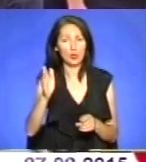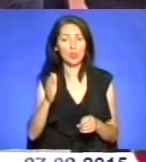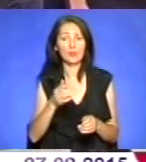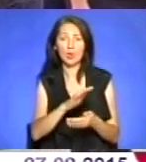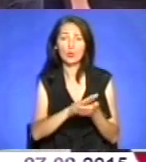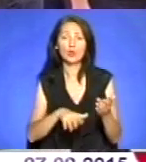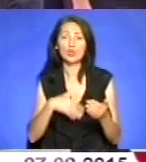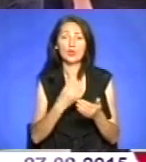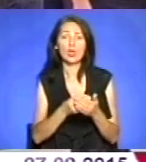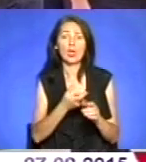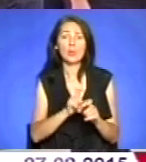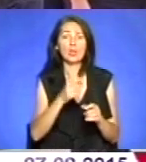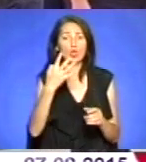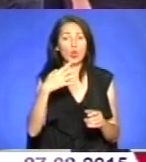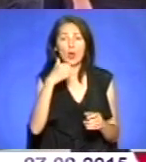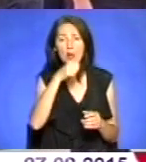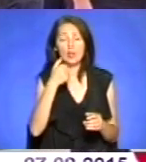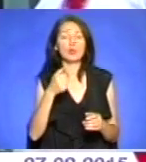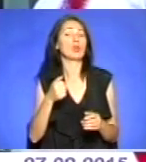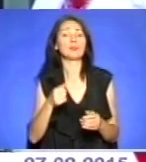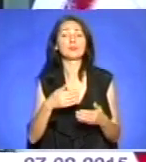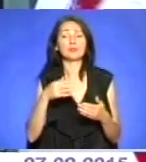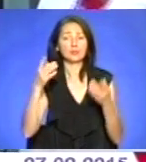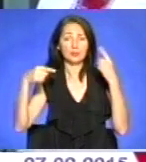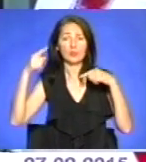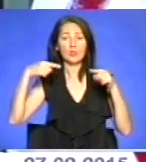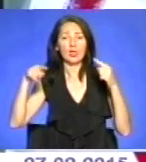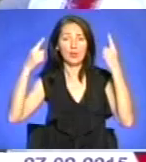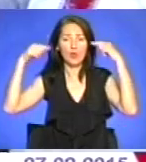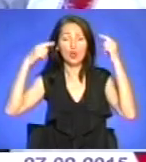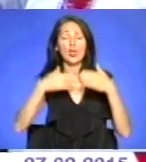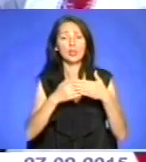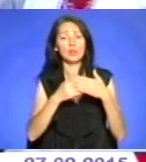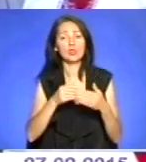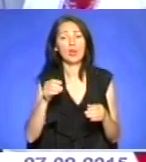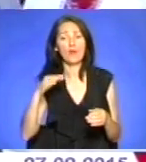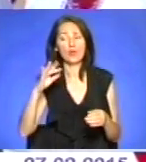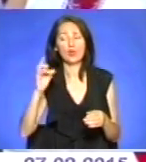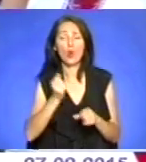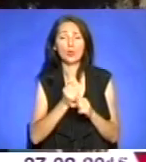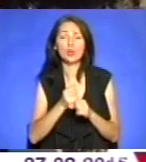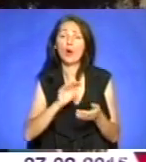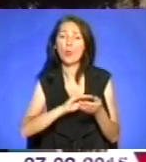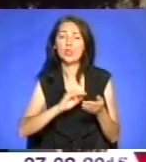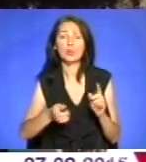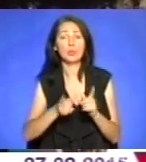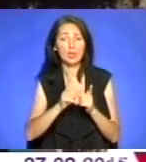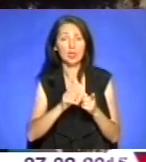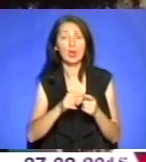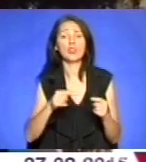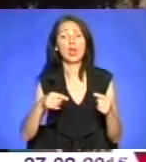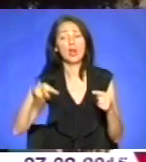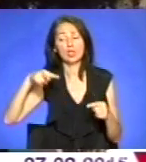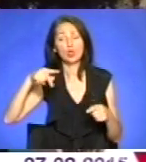сорокалітньої творчої активності Франко плідно працював як письменник і перекладач, літературний критик, публіцист, багатогранний